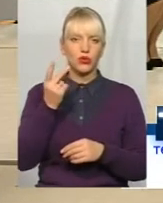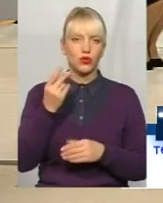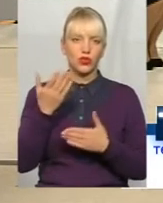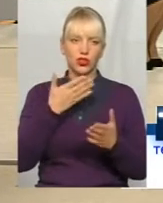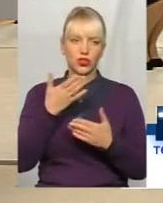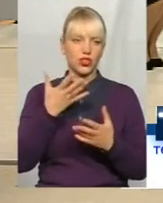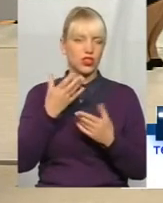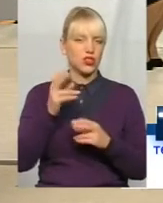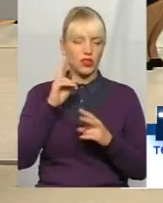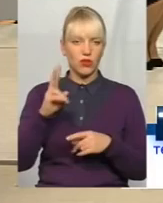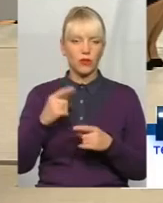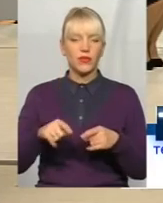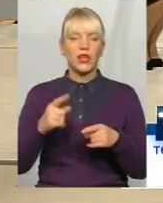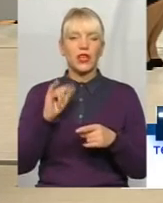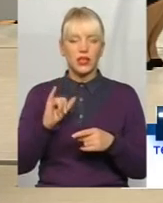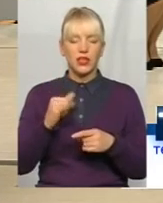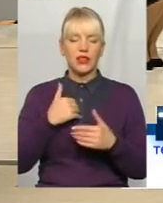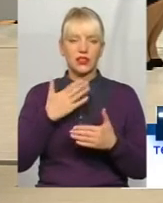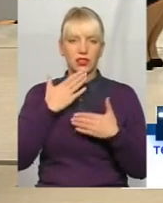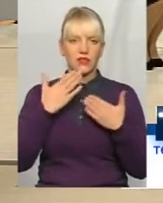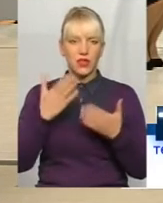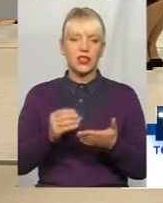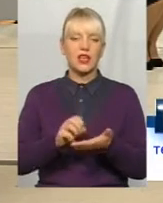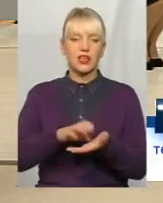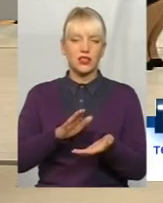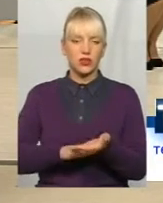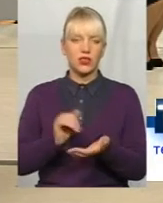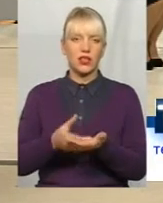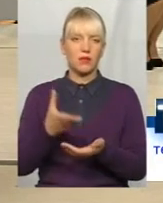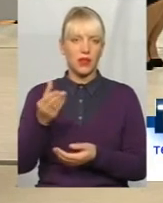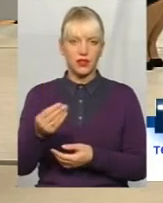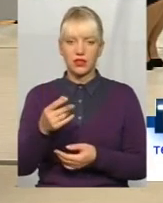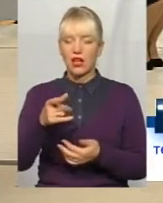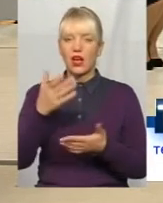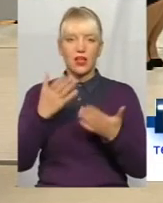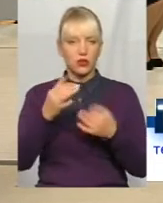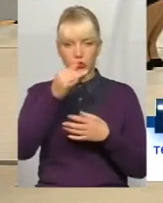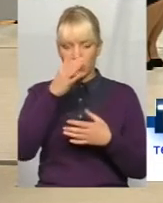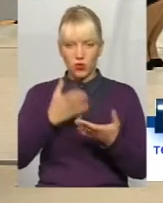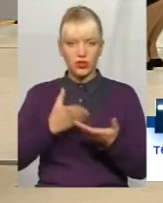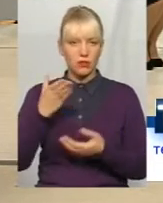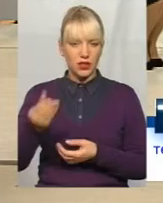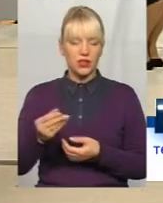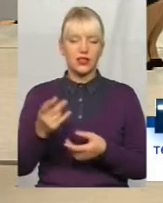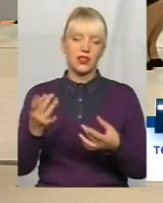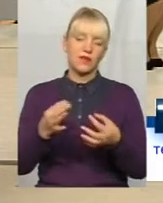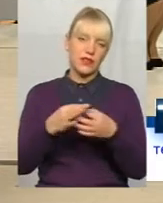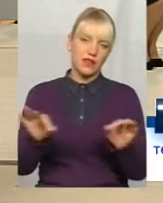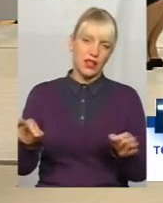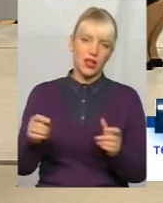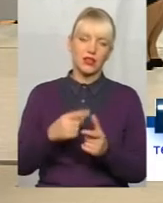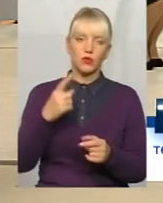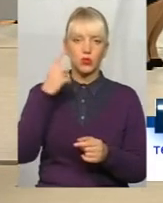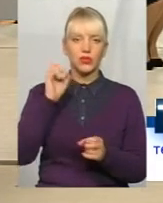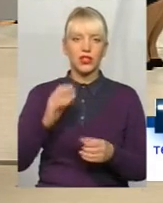наше таке збернення до приватних підприємців. Резіструйтесь і платіть. Не можете платити, або звільняйте, або думайте, виждайте і об